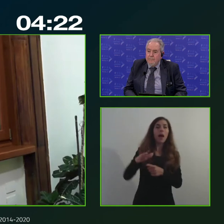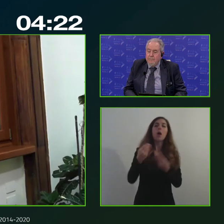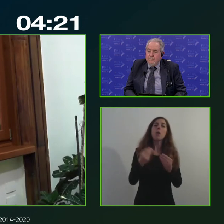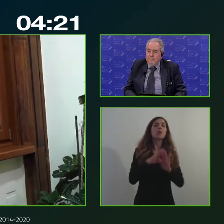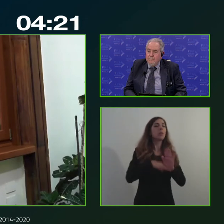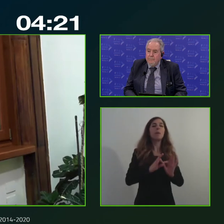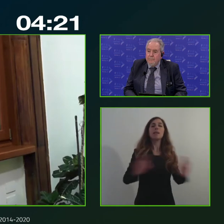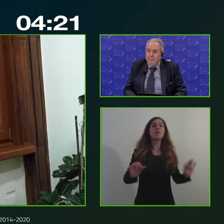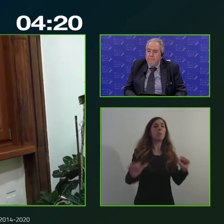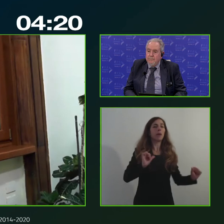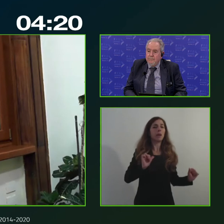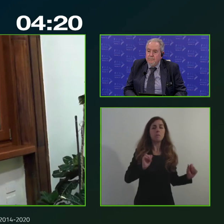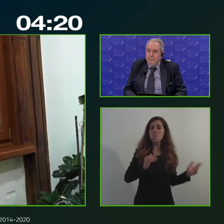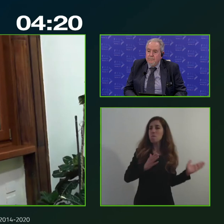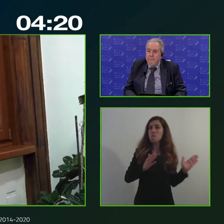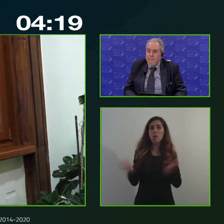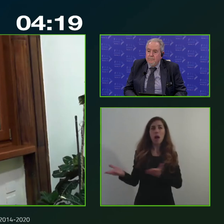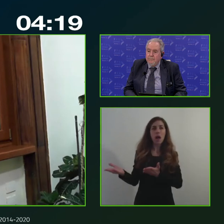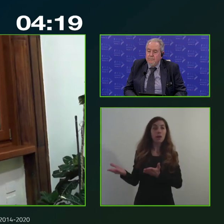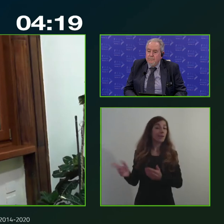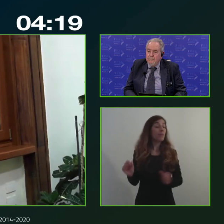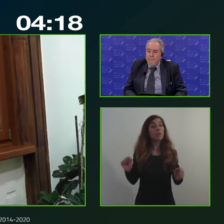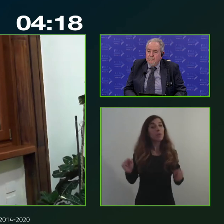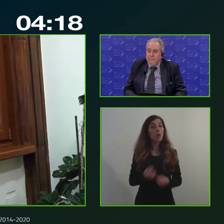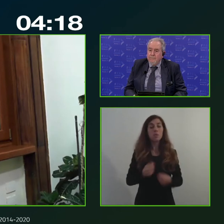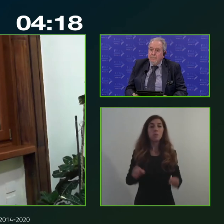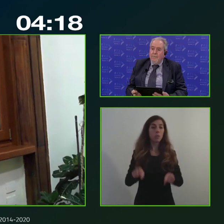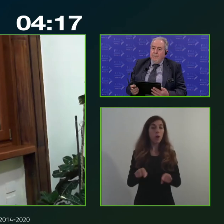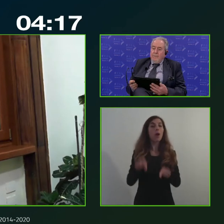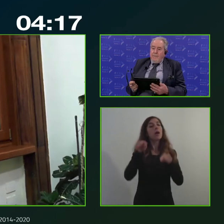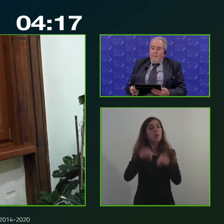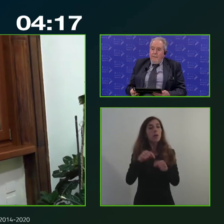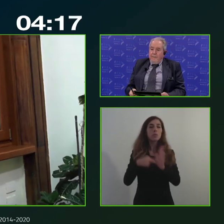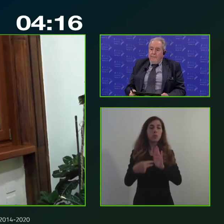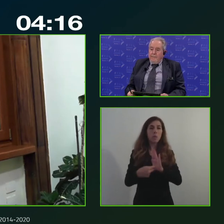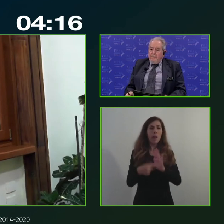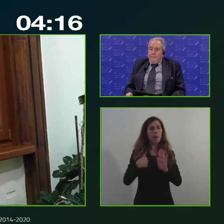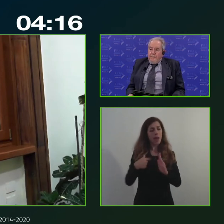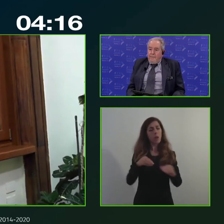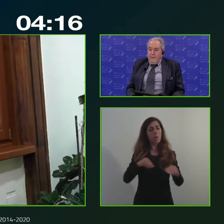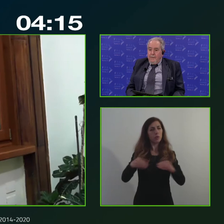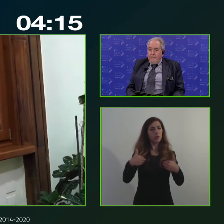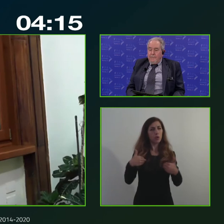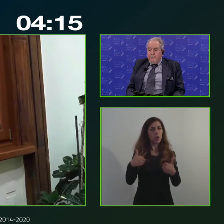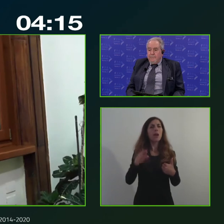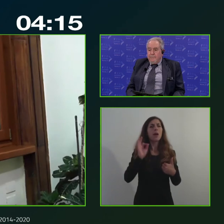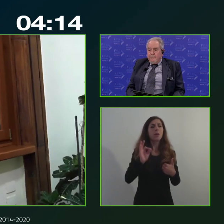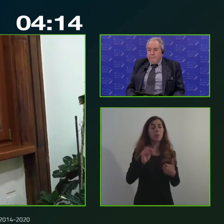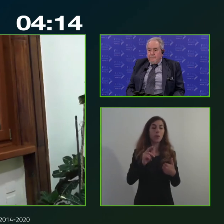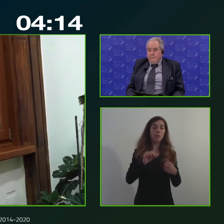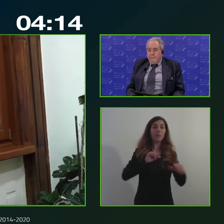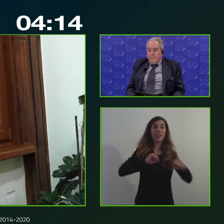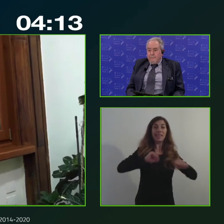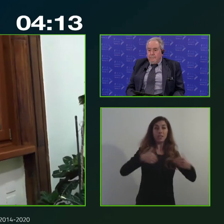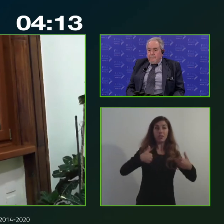ma questo diciamo è un problema anche mi metto dalla parte ovviamente giustamente anche della dirigenza dobbiamo